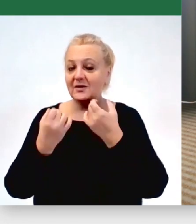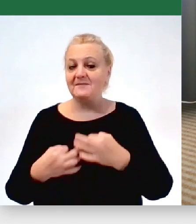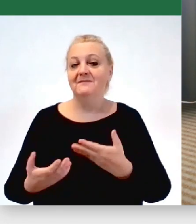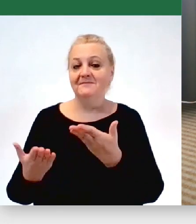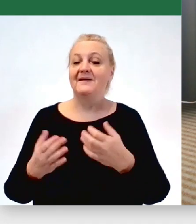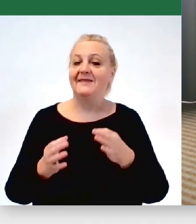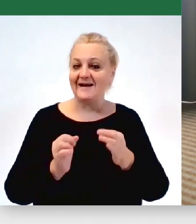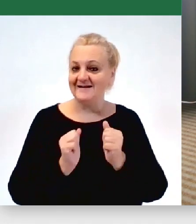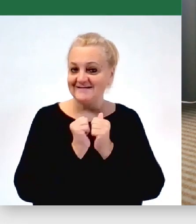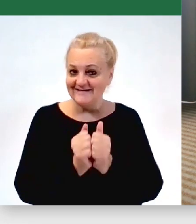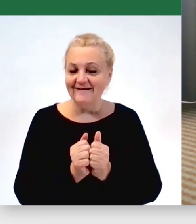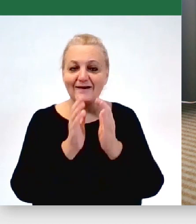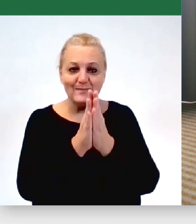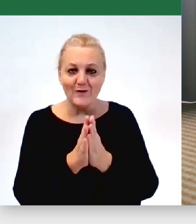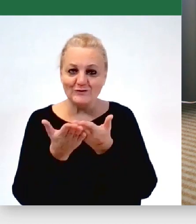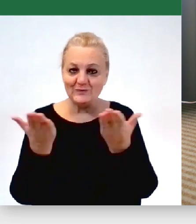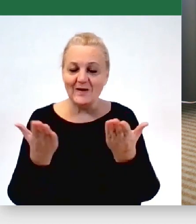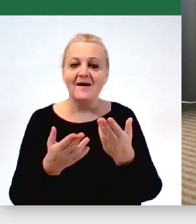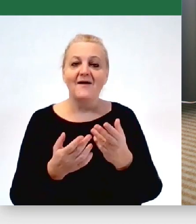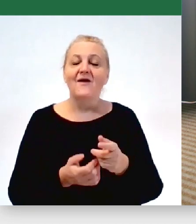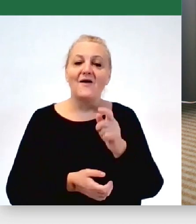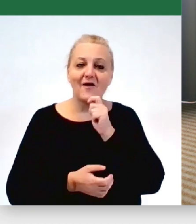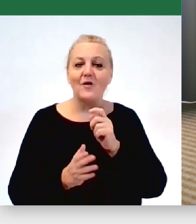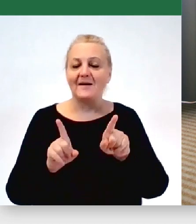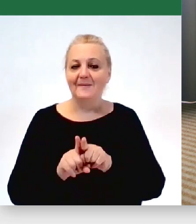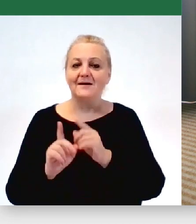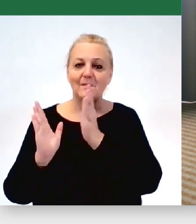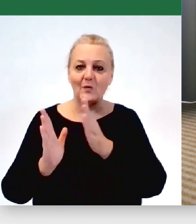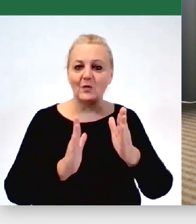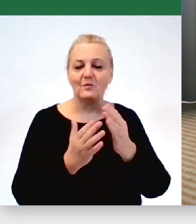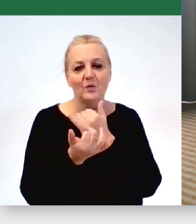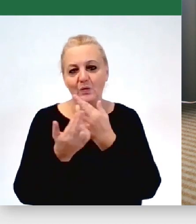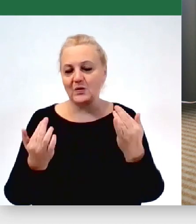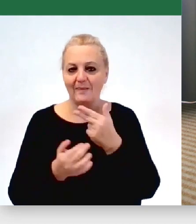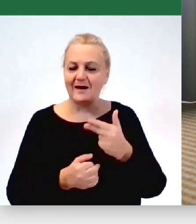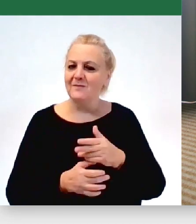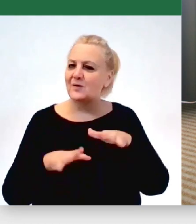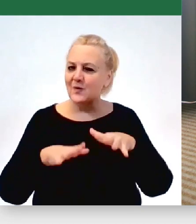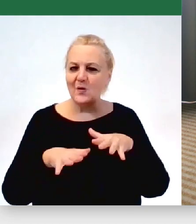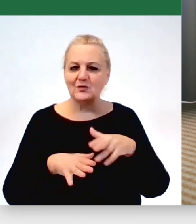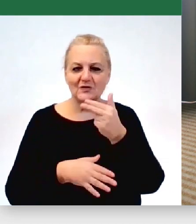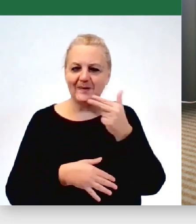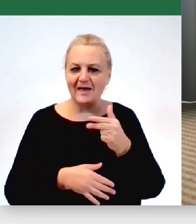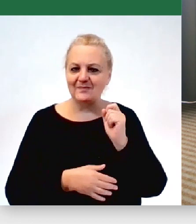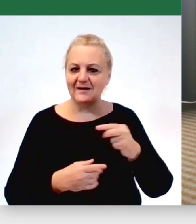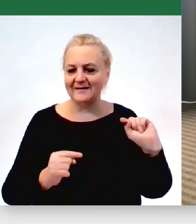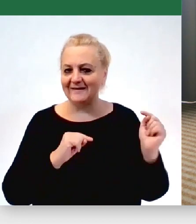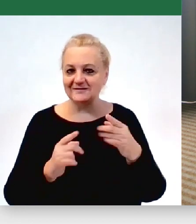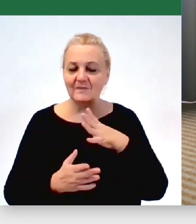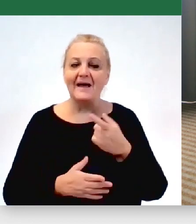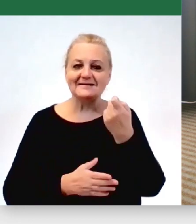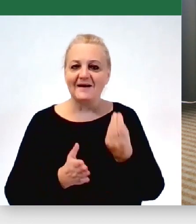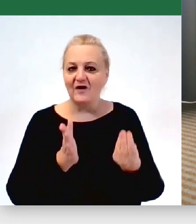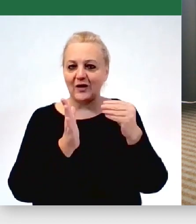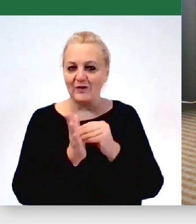zadanie. Prośba o komentarz, który uporządkowałby nam te różne wątki. Bardzo wiele ciekawych tutaj kwestii się pojawiło. Za chwilę dorzucimy tu